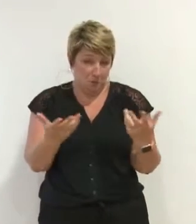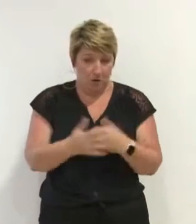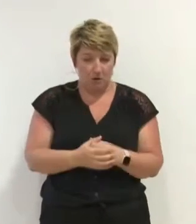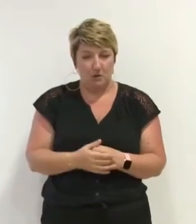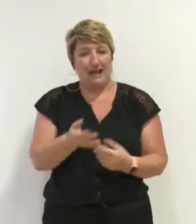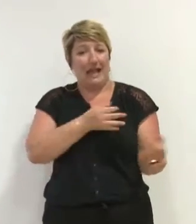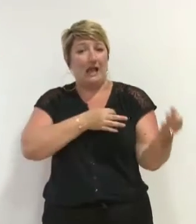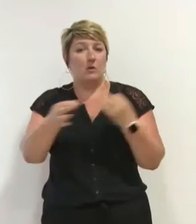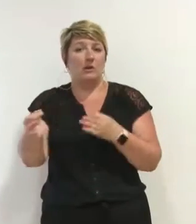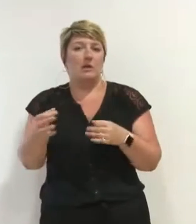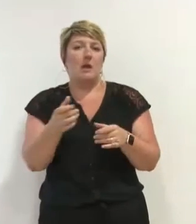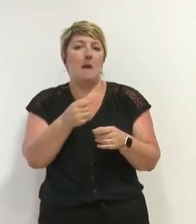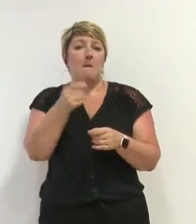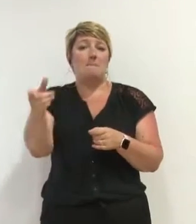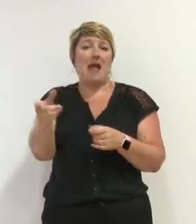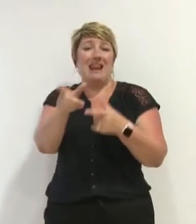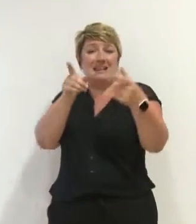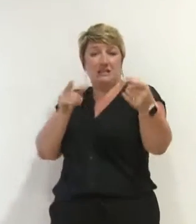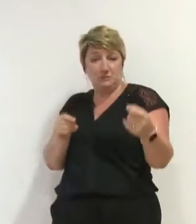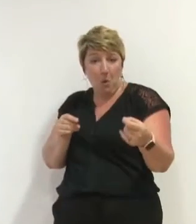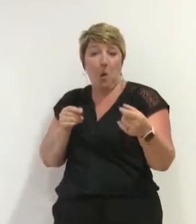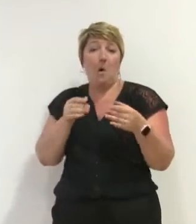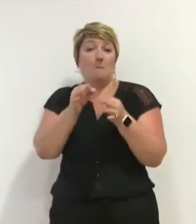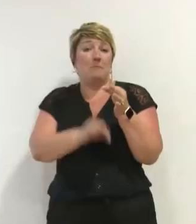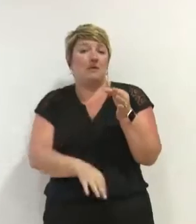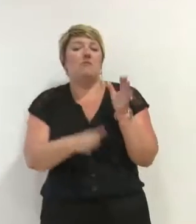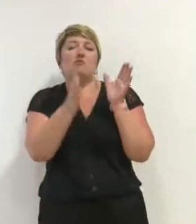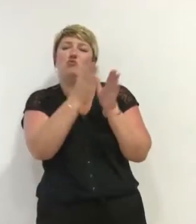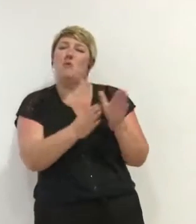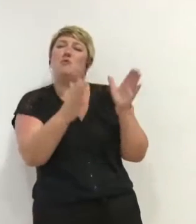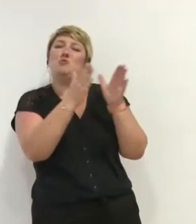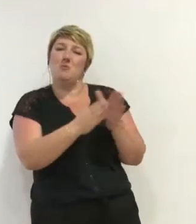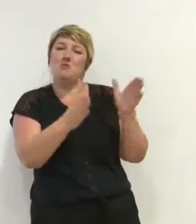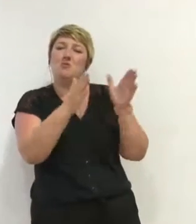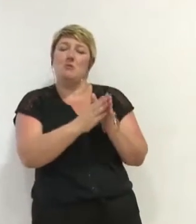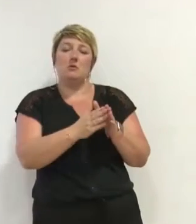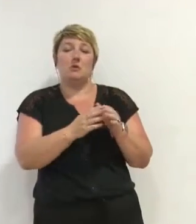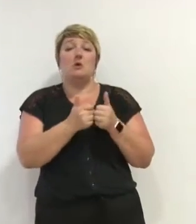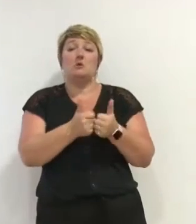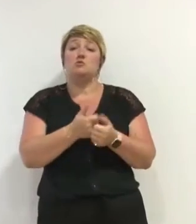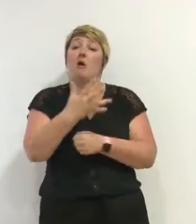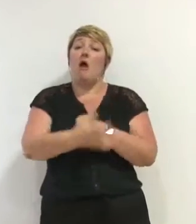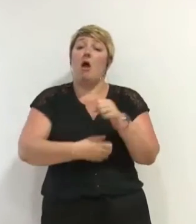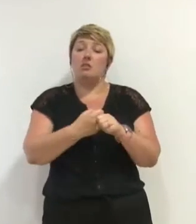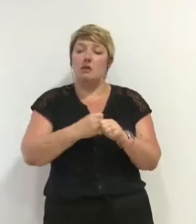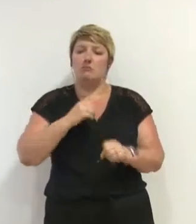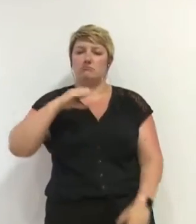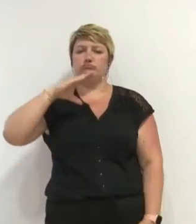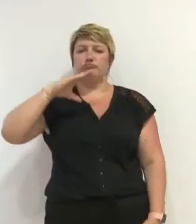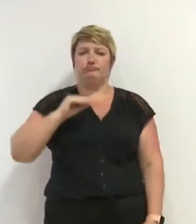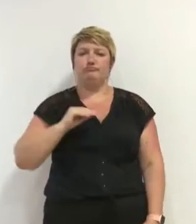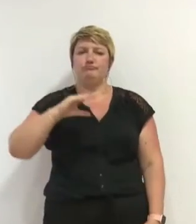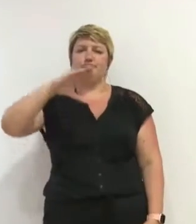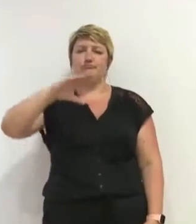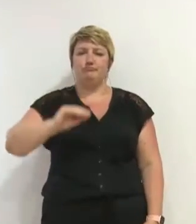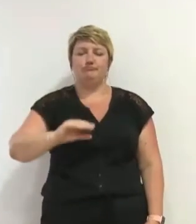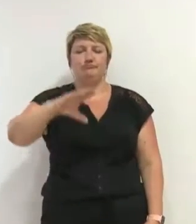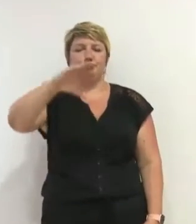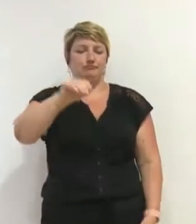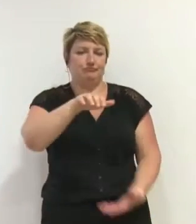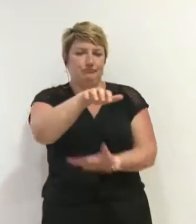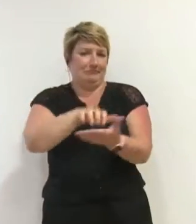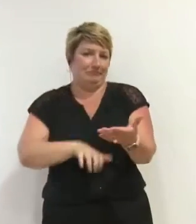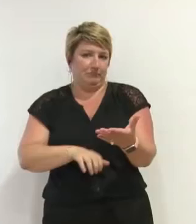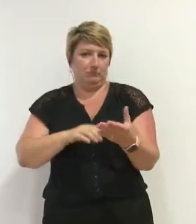le bilan du Palais des Sports et en fonction des années, celui-ci était plus ou moins conséquent. Le document transmis à l